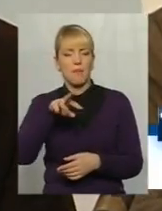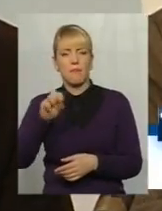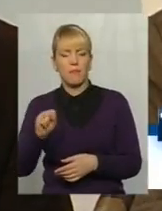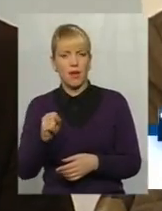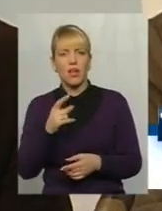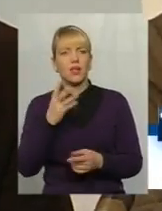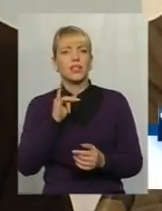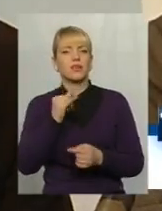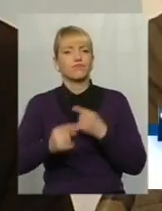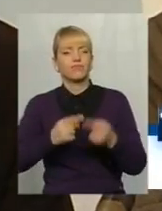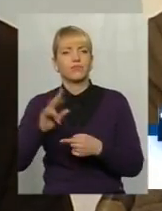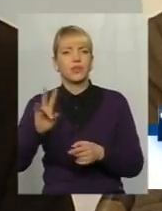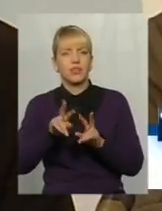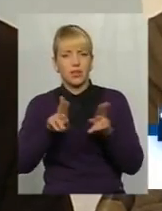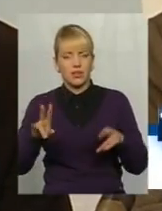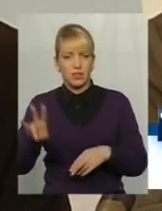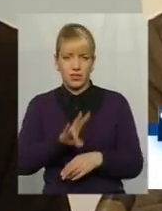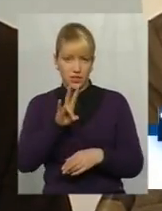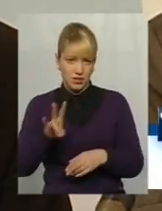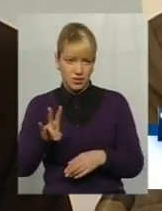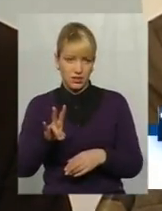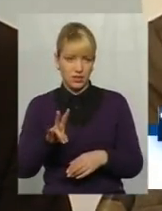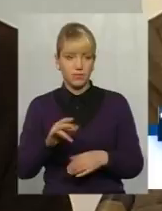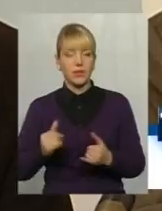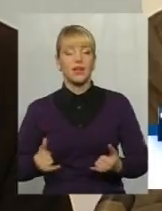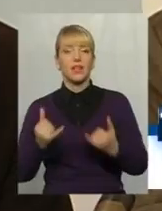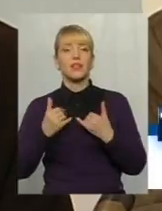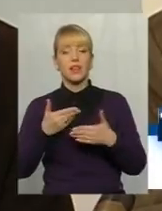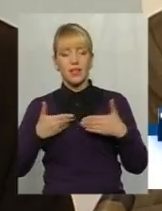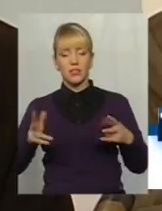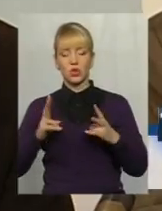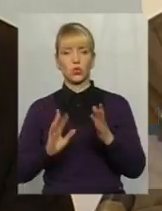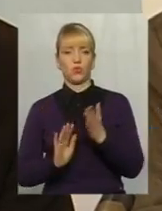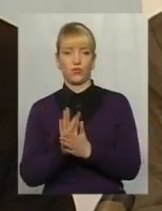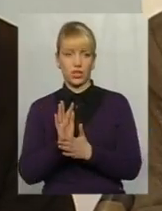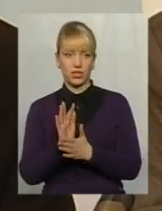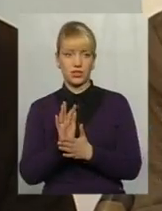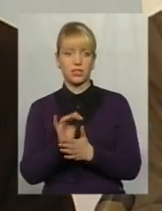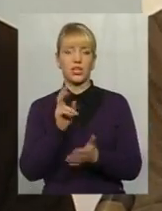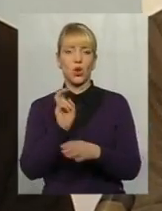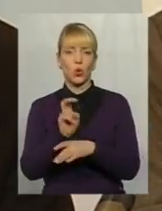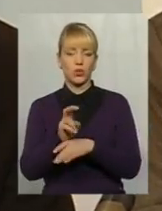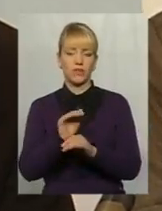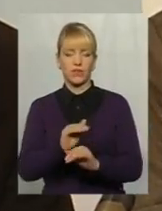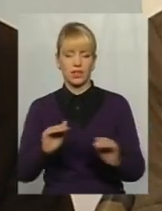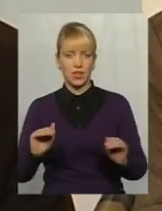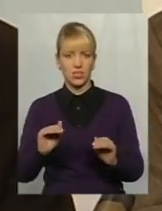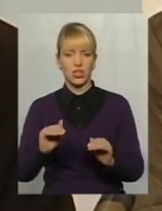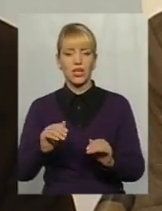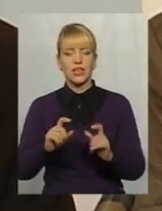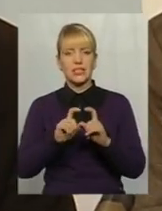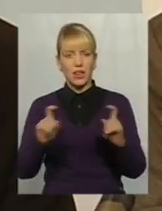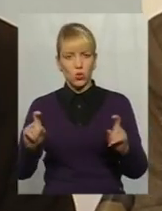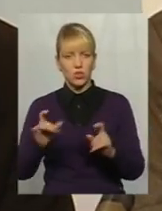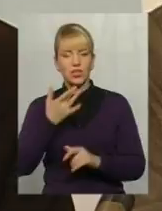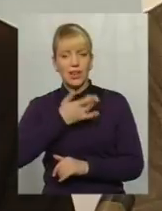церковні релігійні свята. Для нас, тих, хто виріс у радянські дитячі садочки, школи і